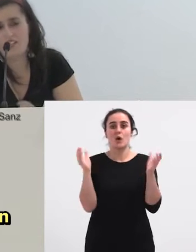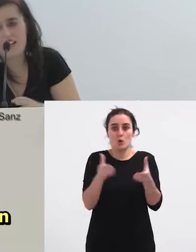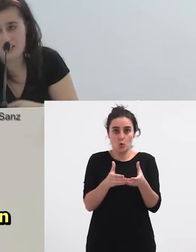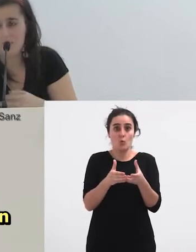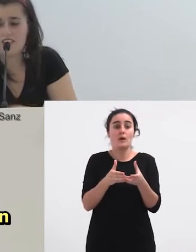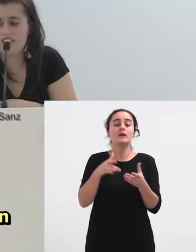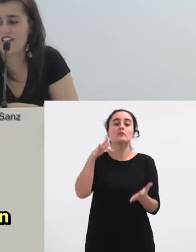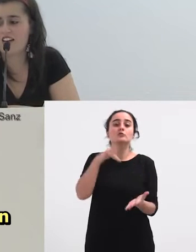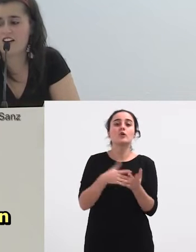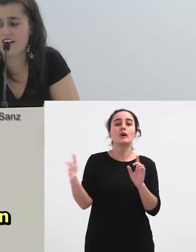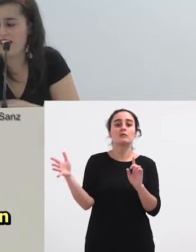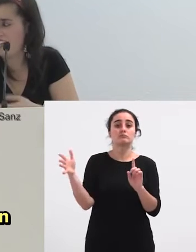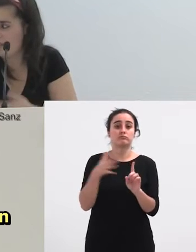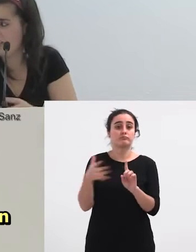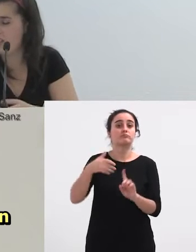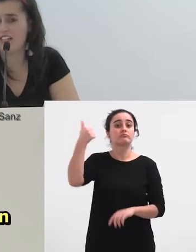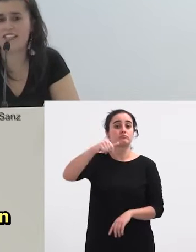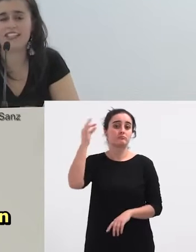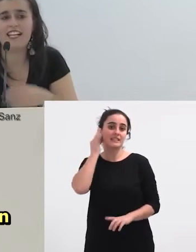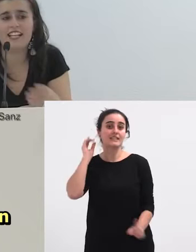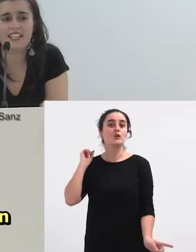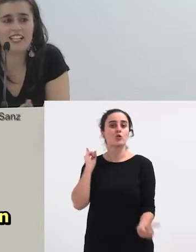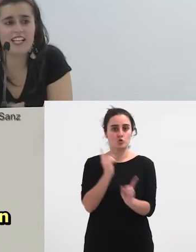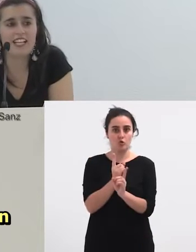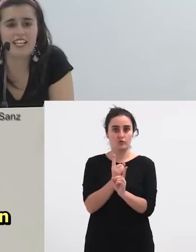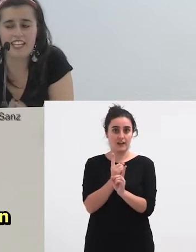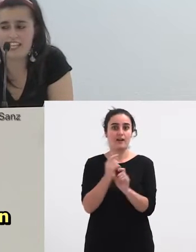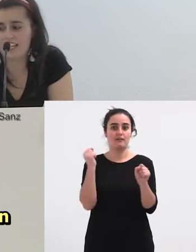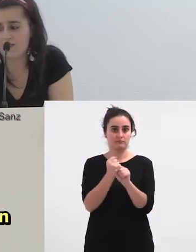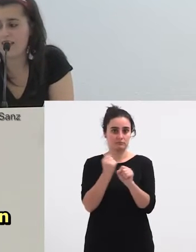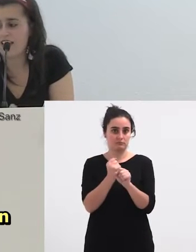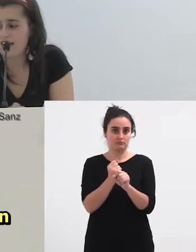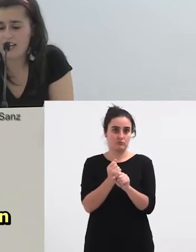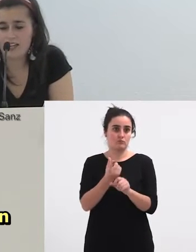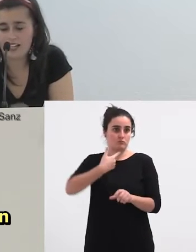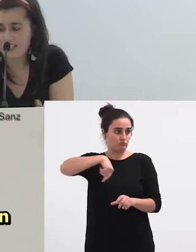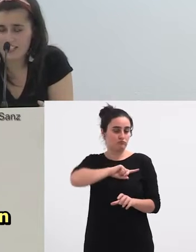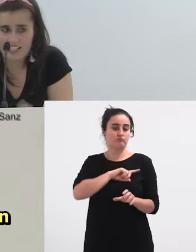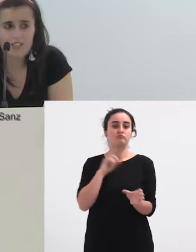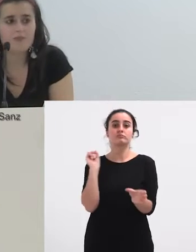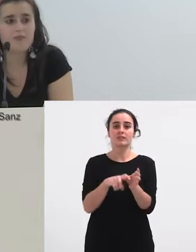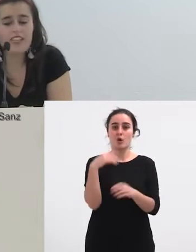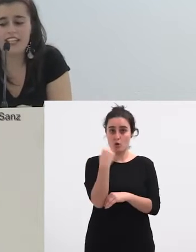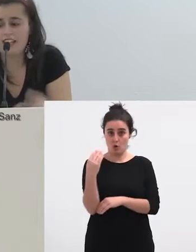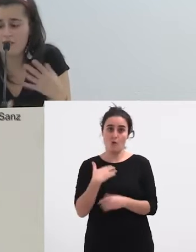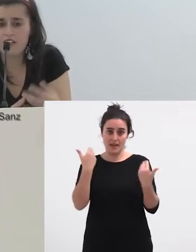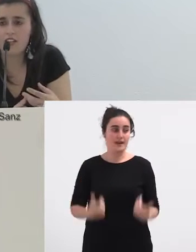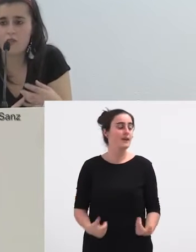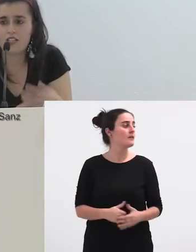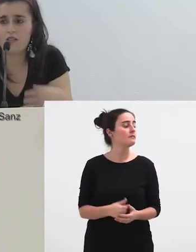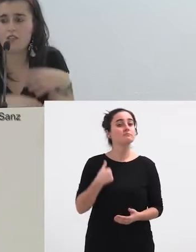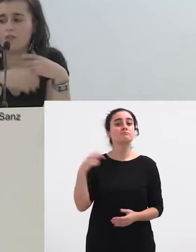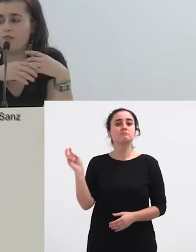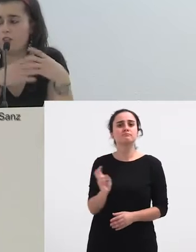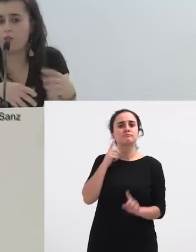ahorkakoen lan taldearen kide gaztean aiz eta hemen